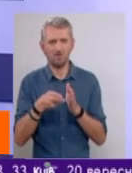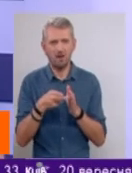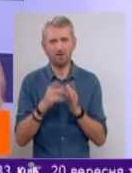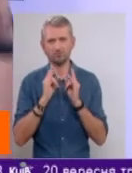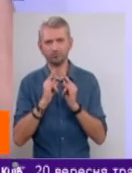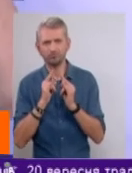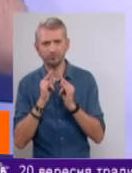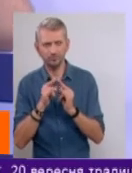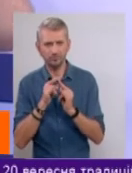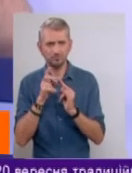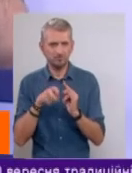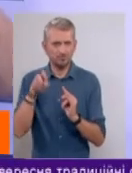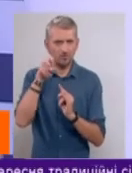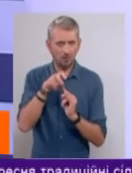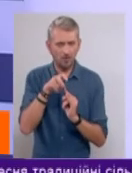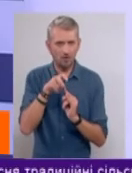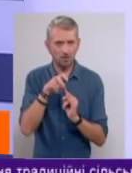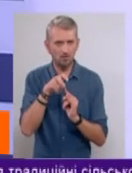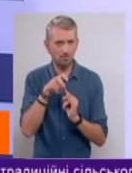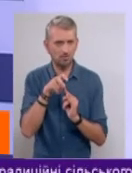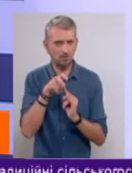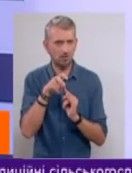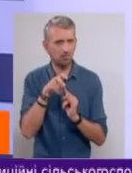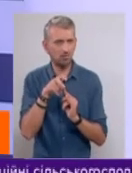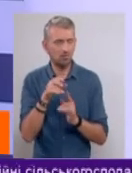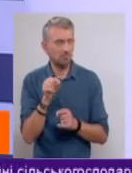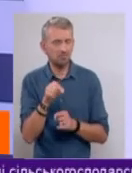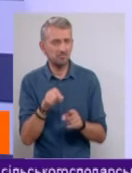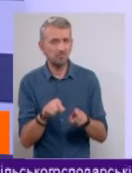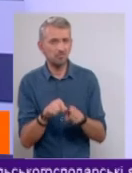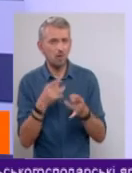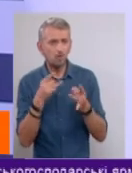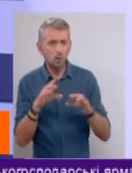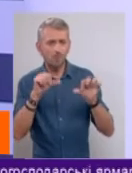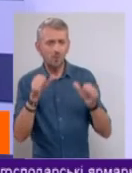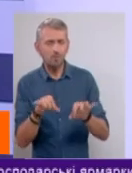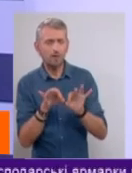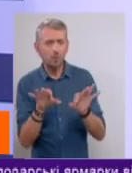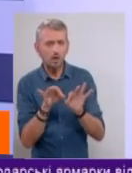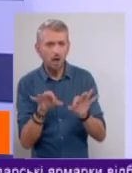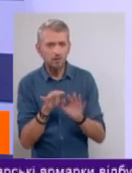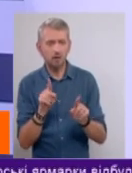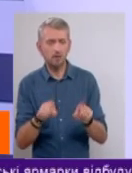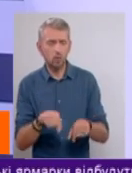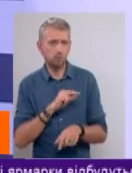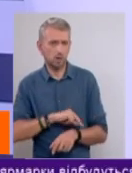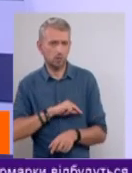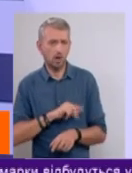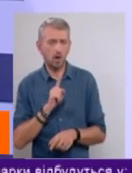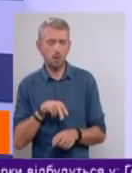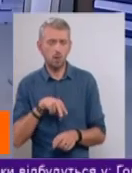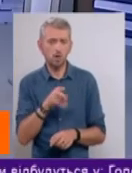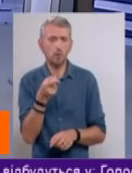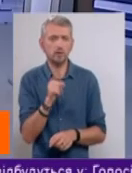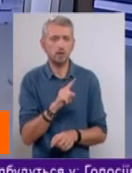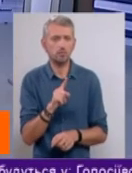над високовольтними лініями. Тому тут просто формат пояснення, він також працює, але паралельно з цим